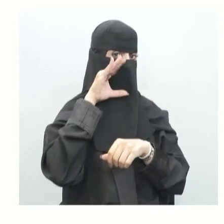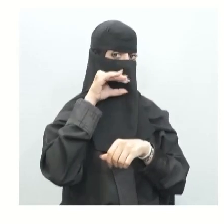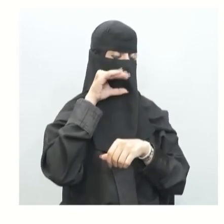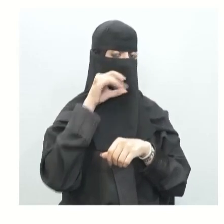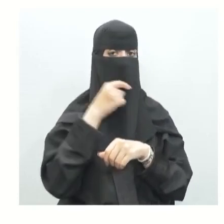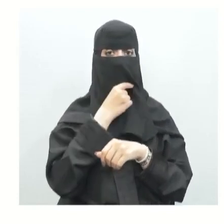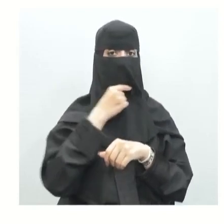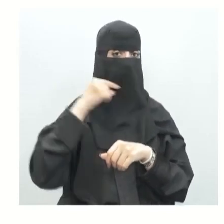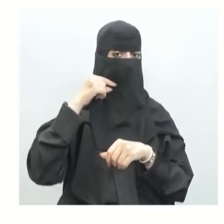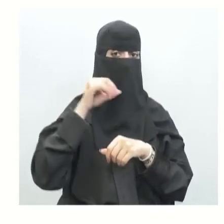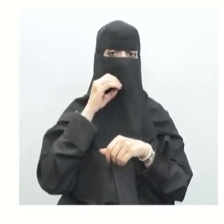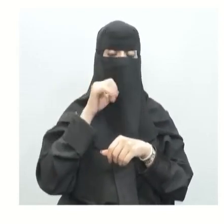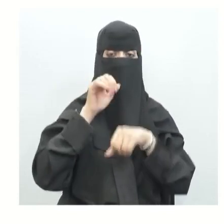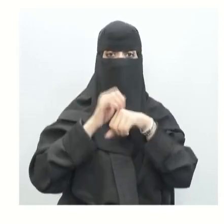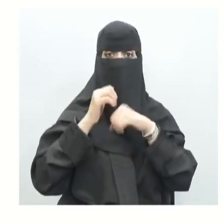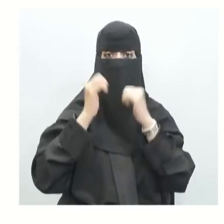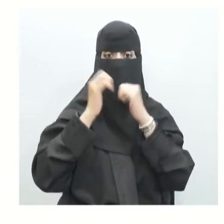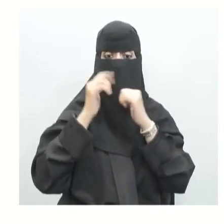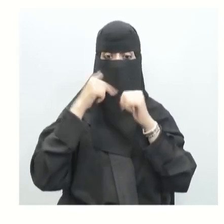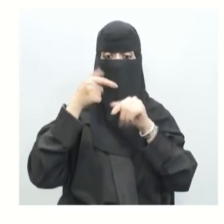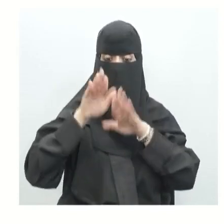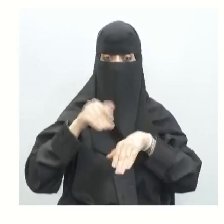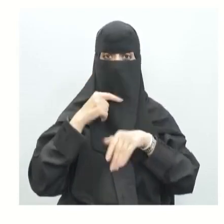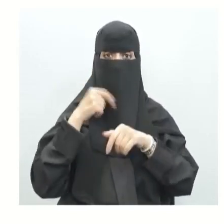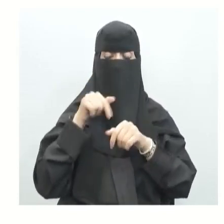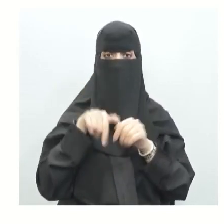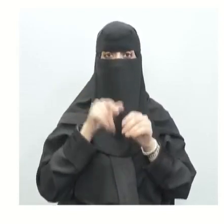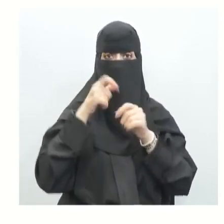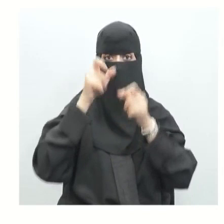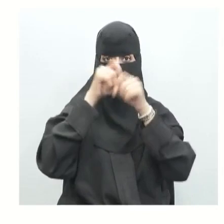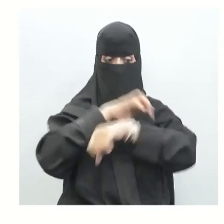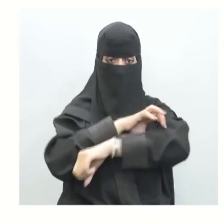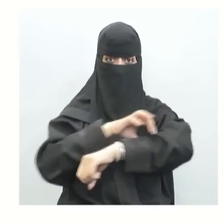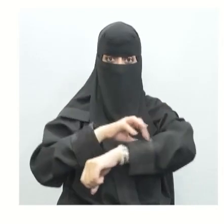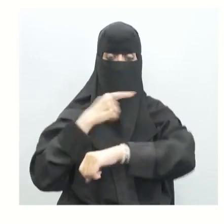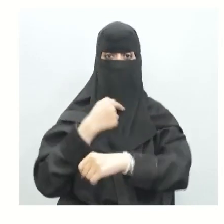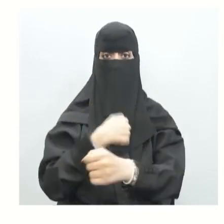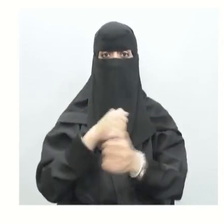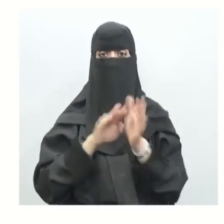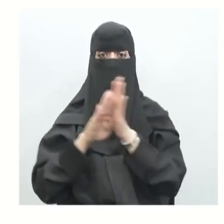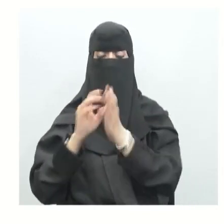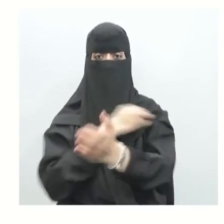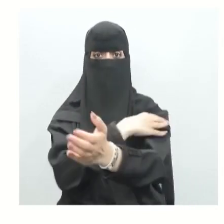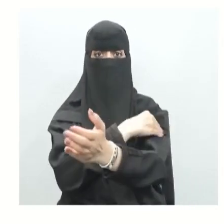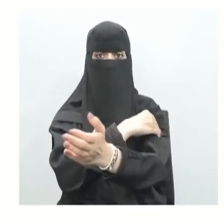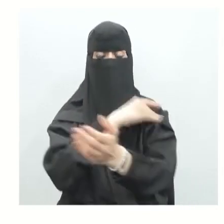الأسنان كذلك العظام التي تدعم العضلات عندما نتكلم عن هذا الجهاز العضلي الحركي